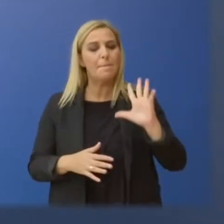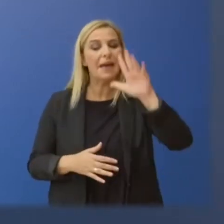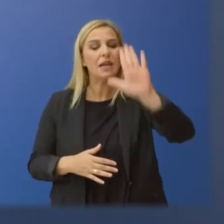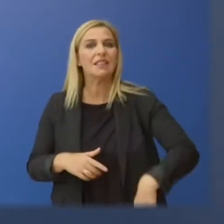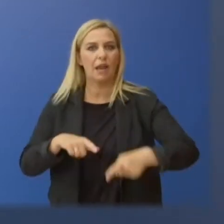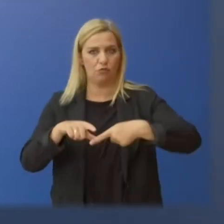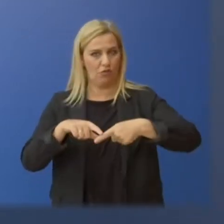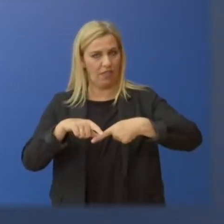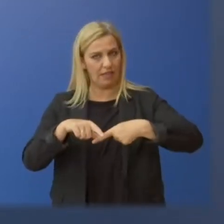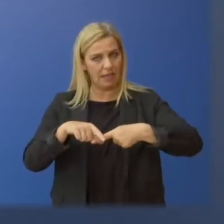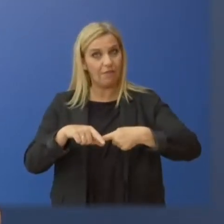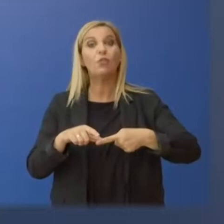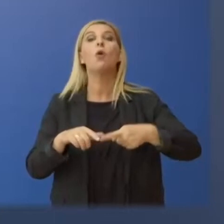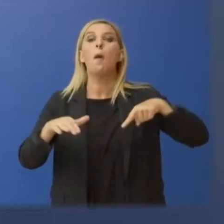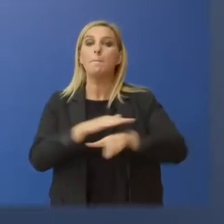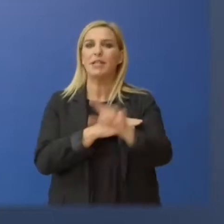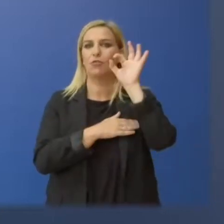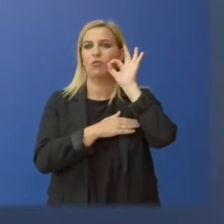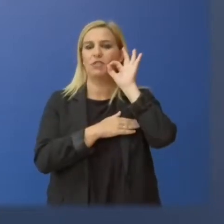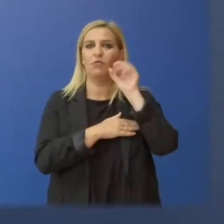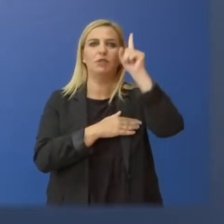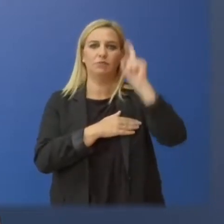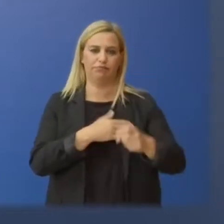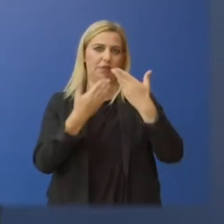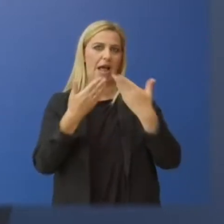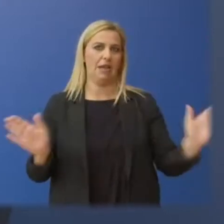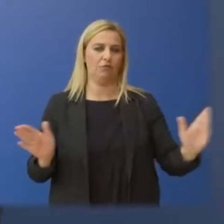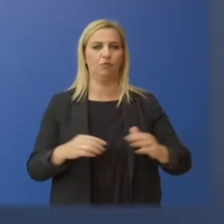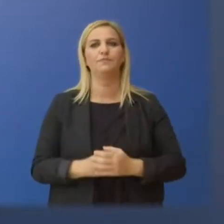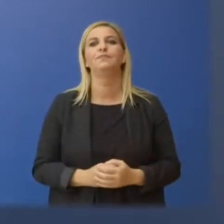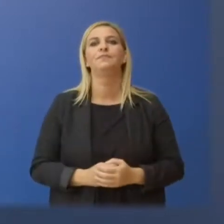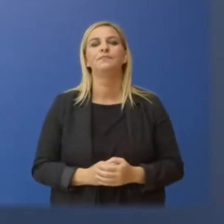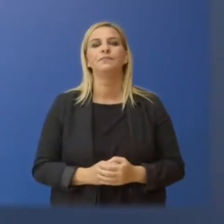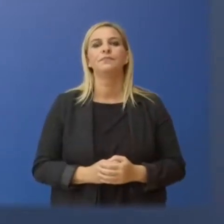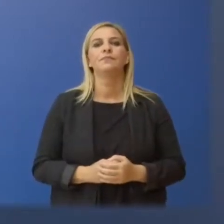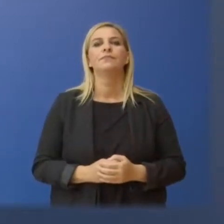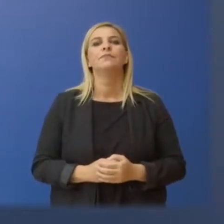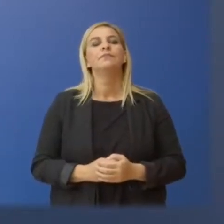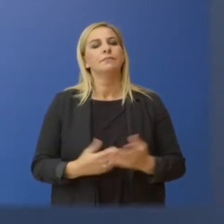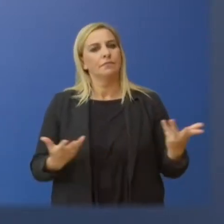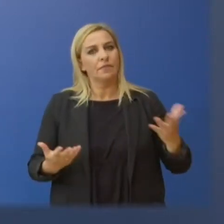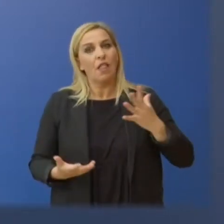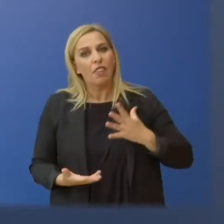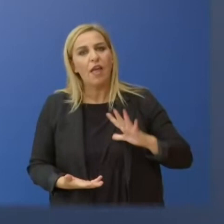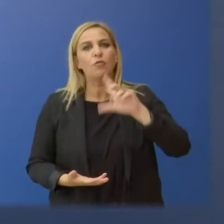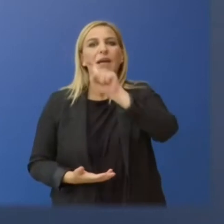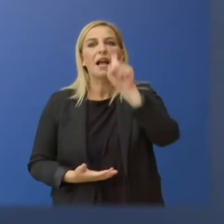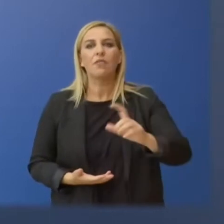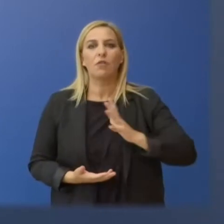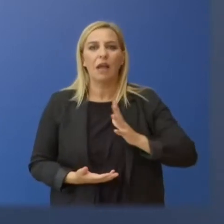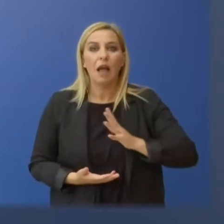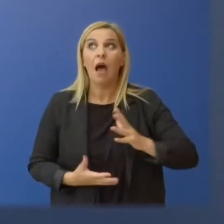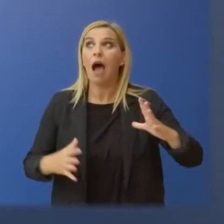δοθεί σε λειτουργία και το μετρό Θεσσαλονίκης. Η βελτίωση της καθημερινότητας των πολιτών σε όλους τους τομείς αποτελεί πρώτη